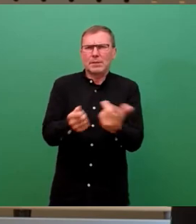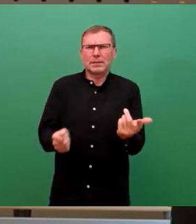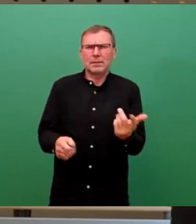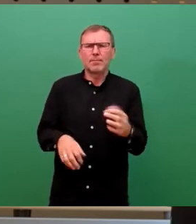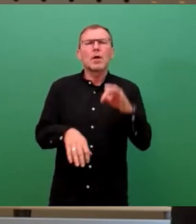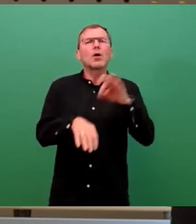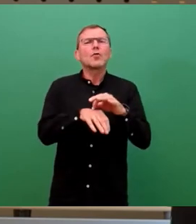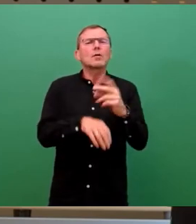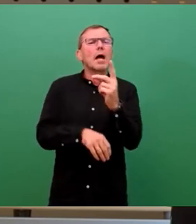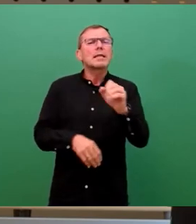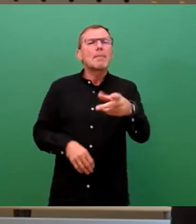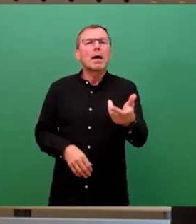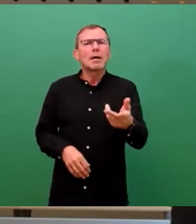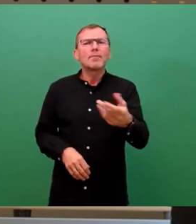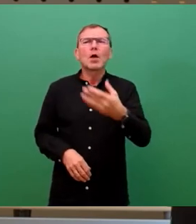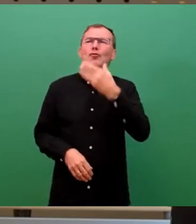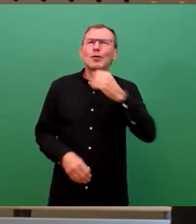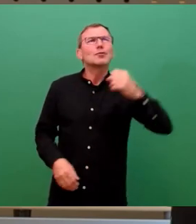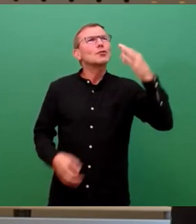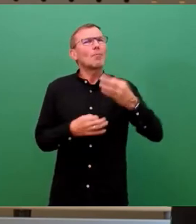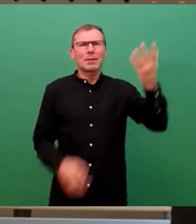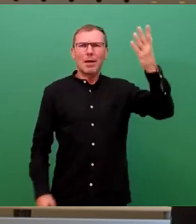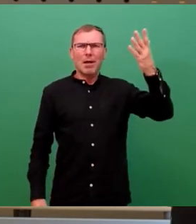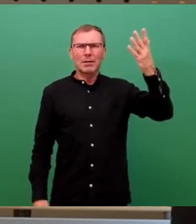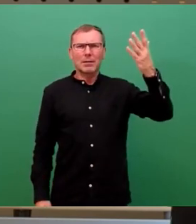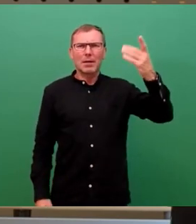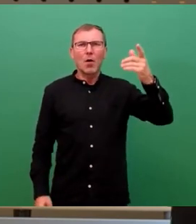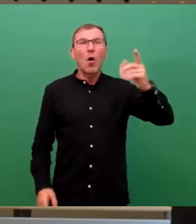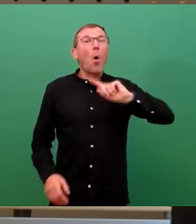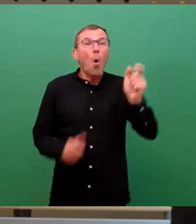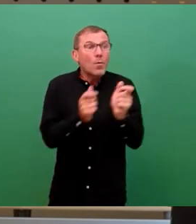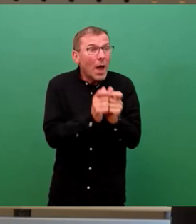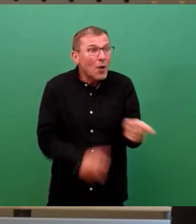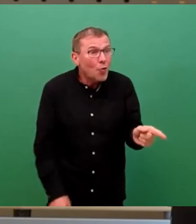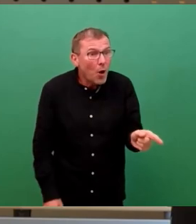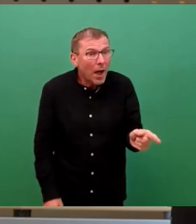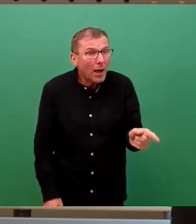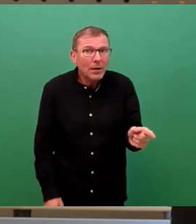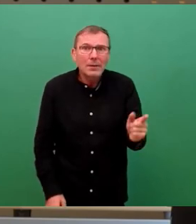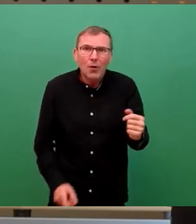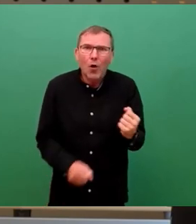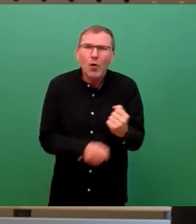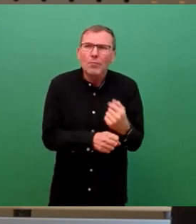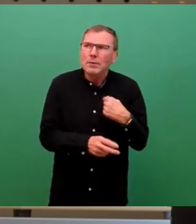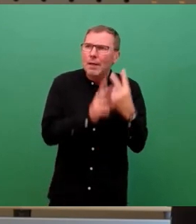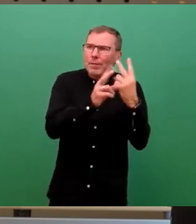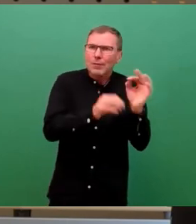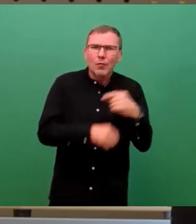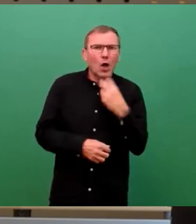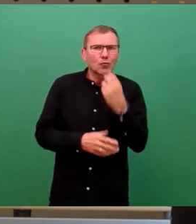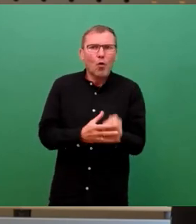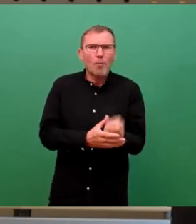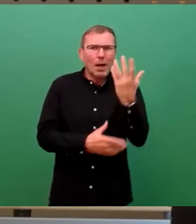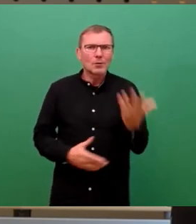Deppe, am schönsten Sommertag in diesem Jahr hätten wir ohne Kohle, die immer noch den größten Beitrag zur Stromerzeugung in